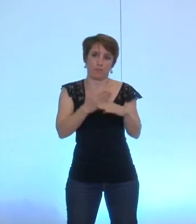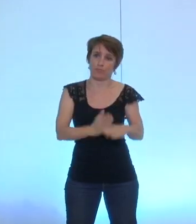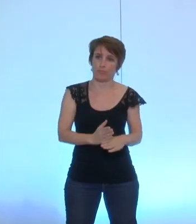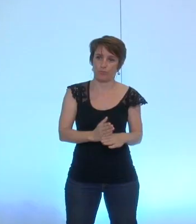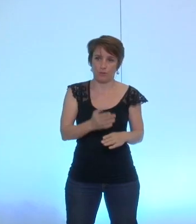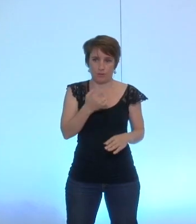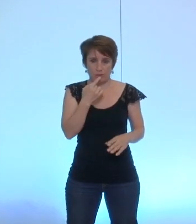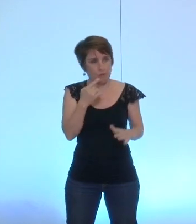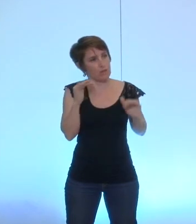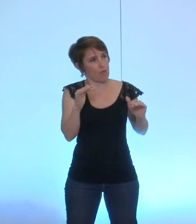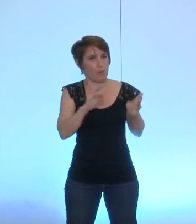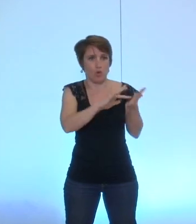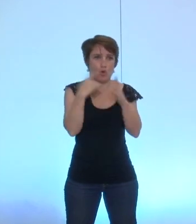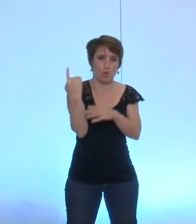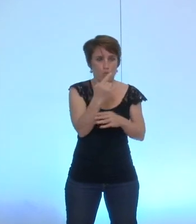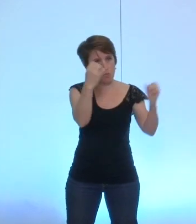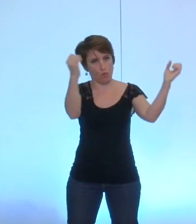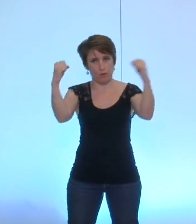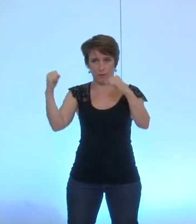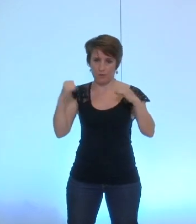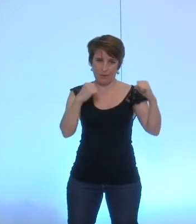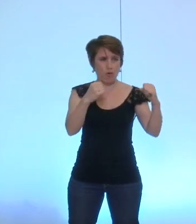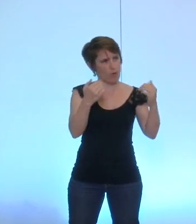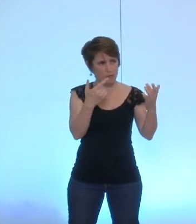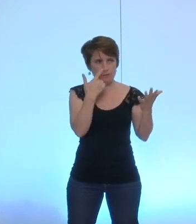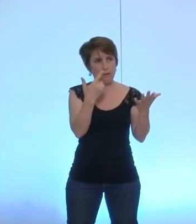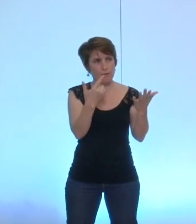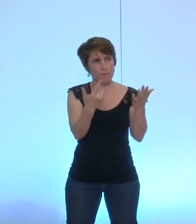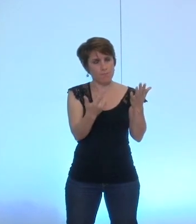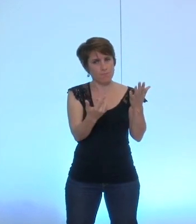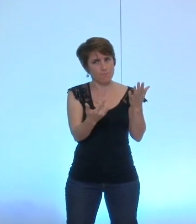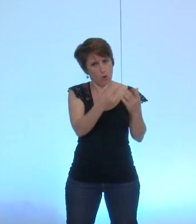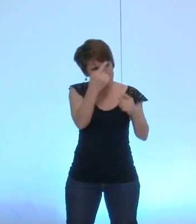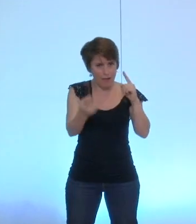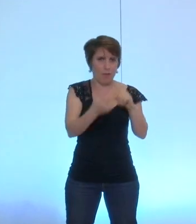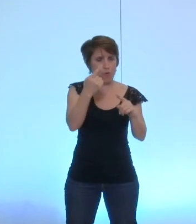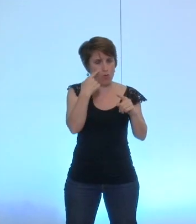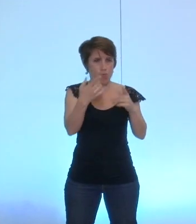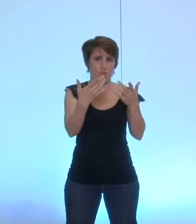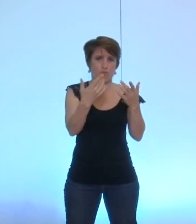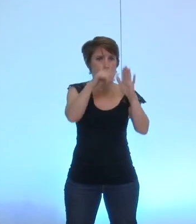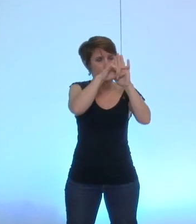consensus sur un sujet qui est quand même d'importance en termes de visibilité du règlement intérieur